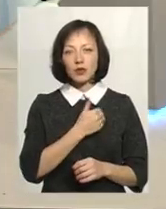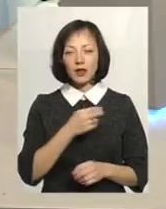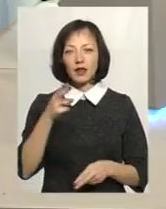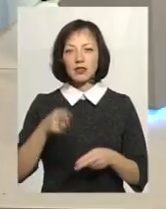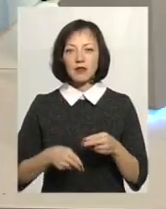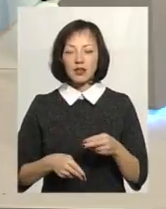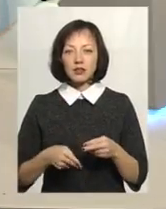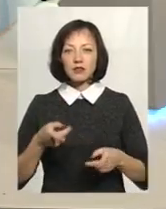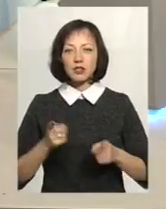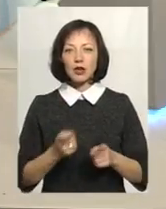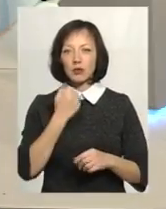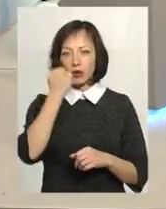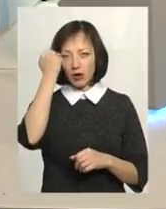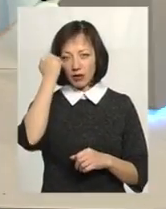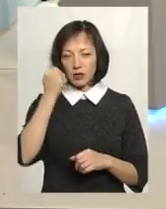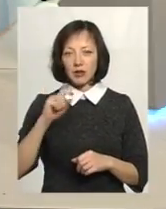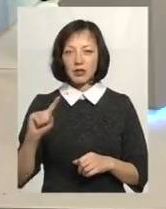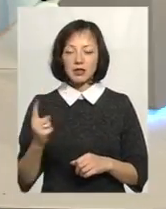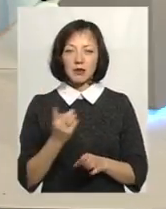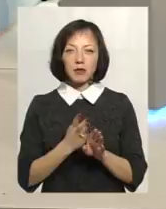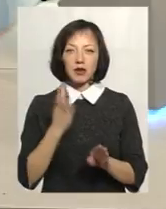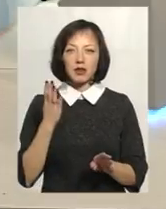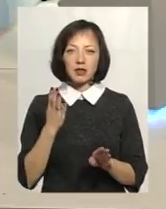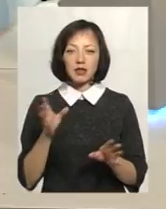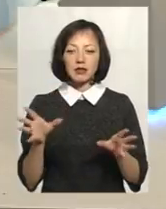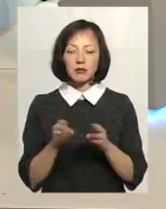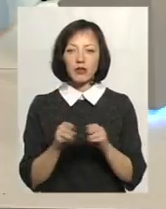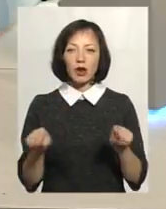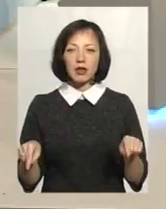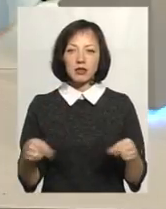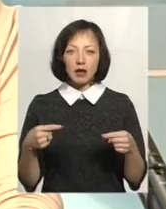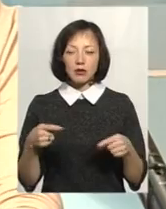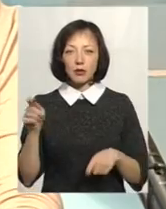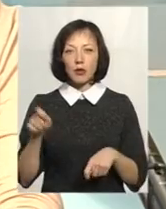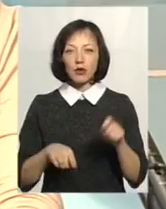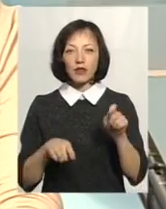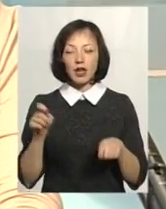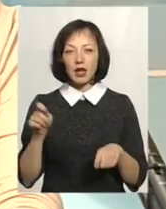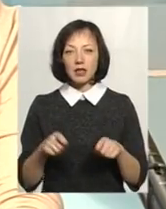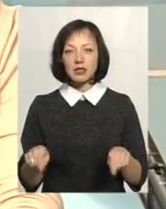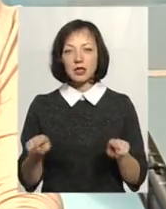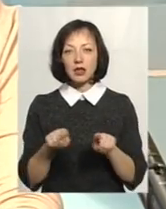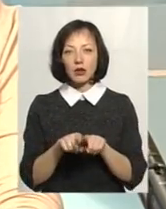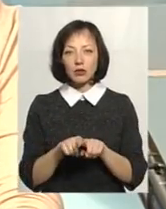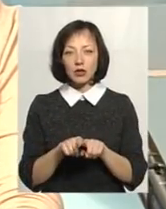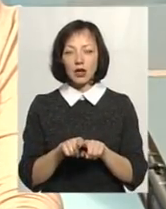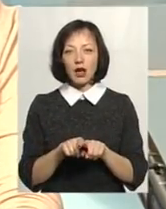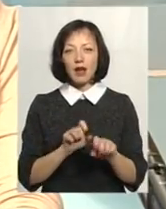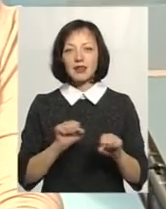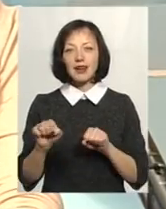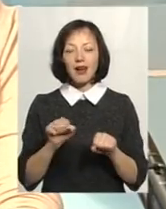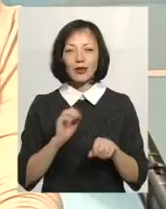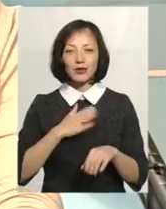завершення, звичайно, подякувати насамперед співорганізаторам конференції, також декану нашого